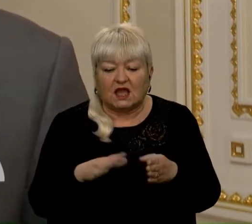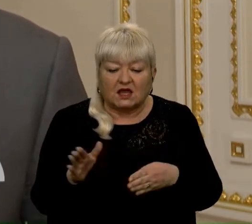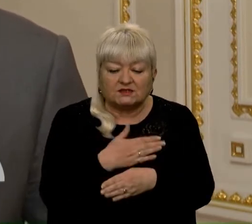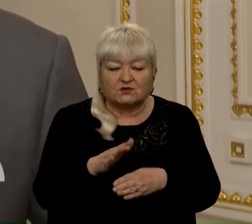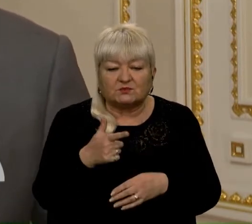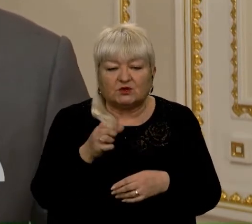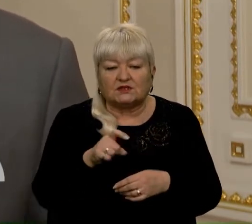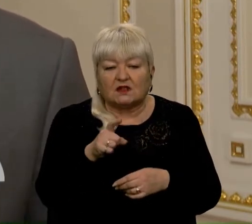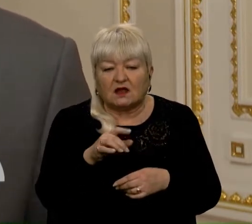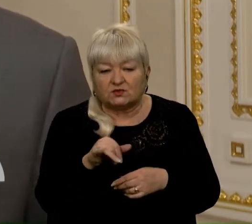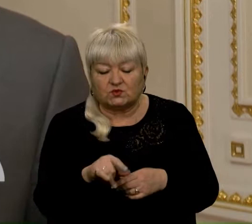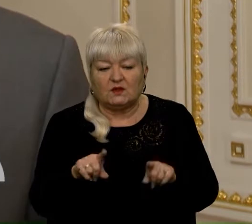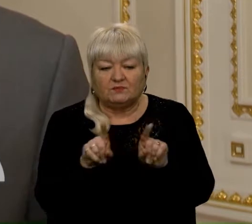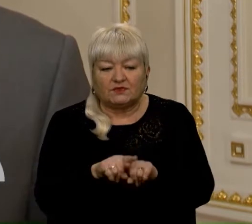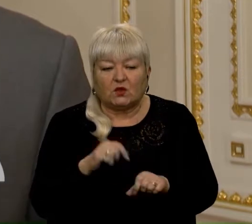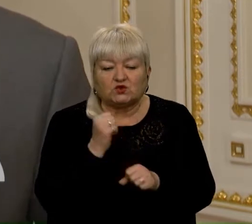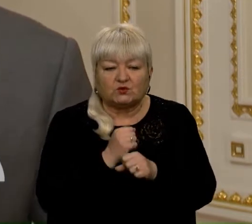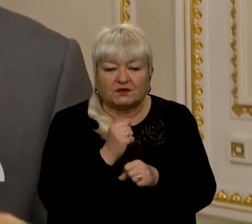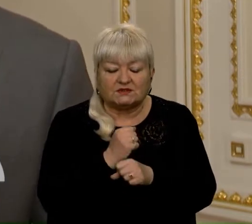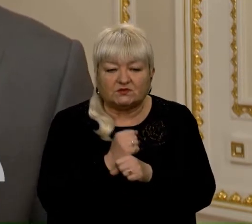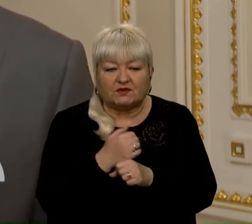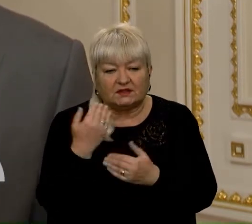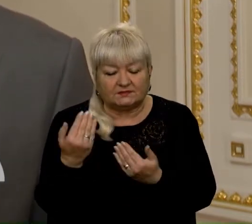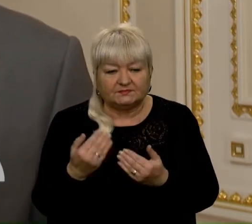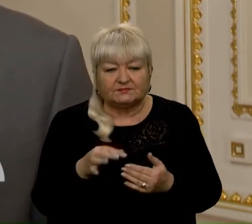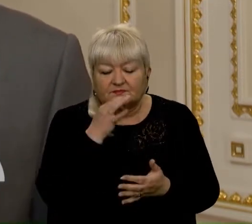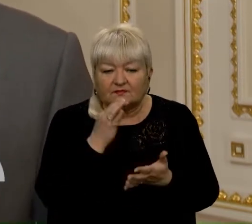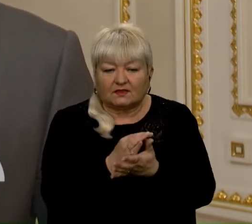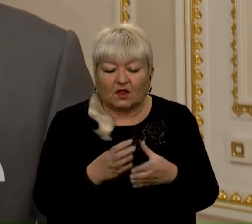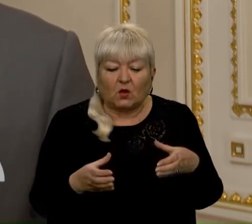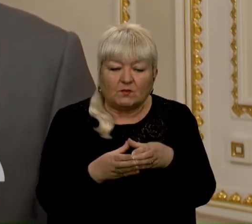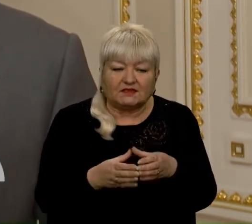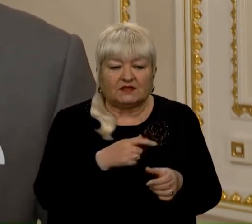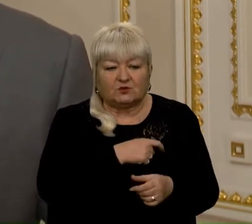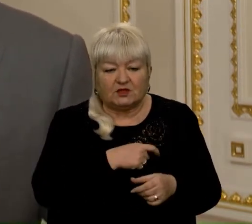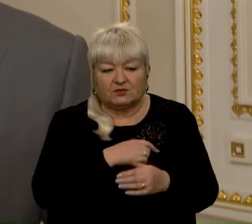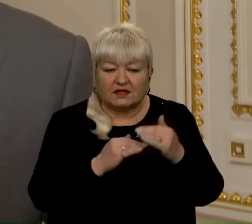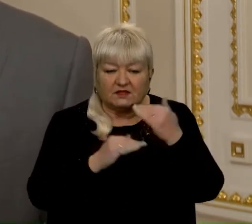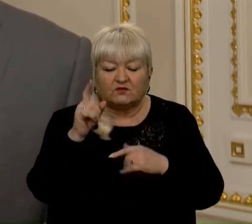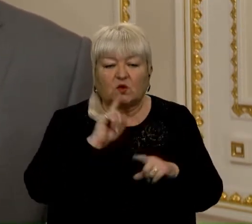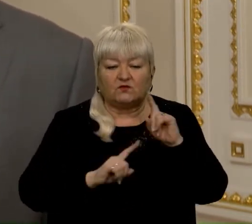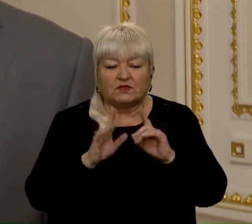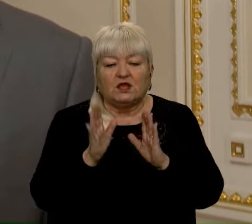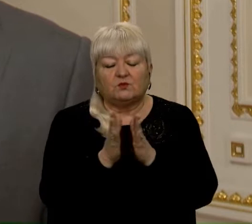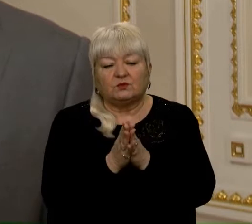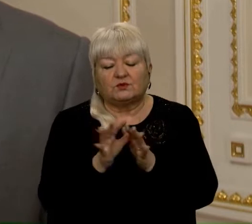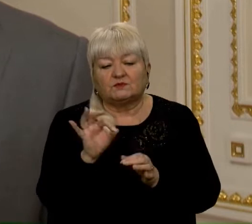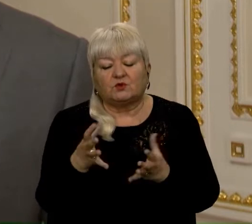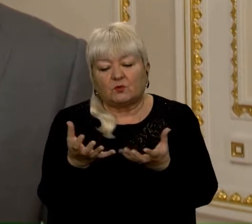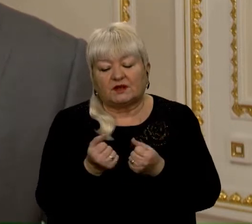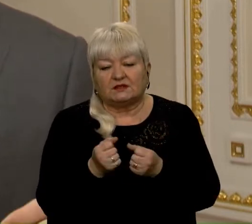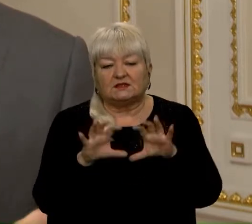обонплата. Також ми опрацювали його з профільним комітетом, з депутатами Верховної Ради. Також будемо просити про прийняття відповідного